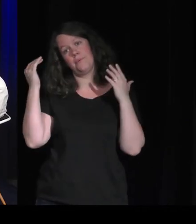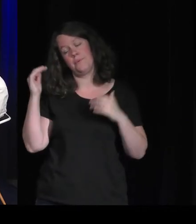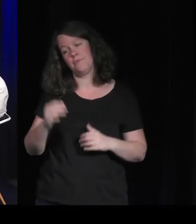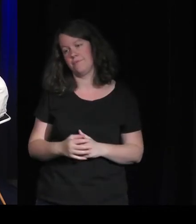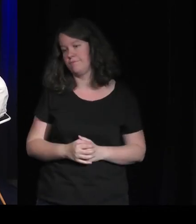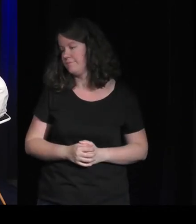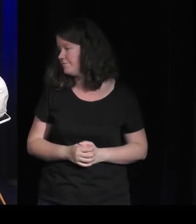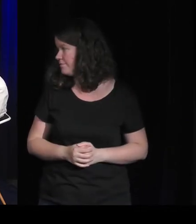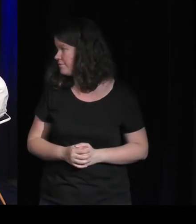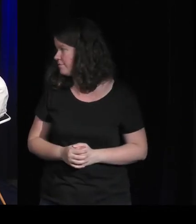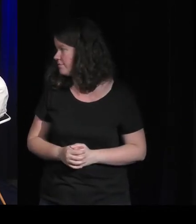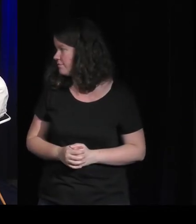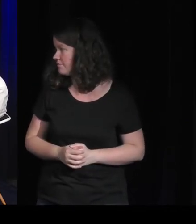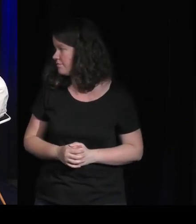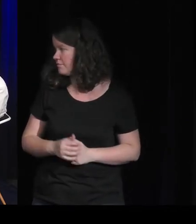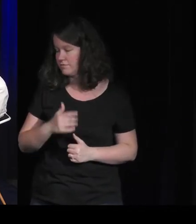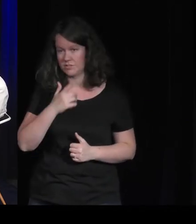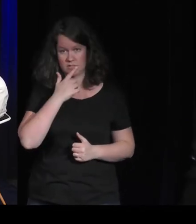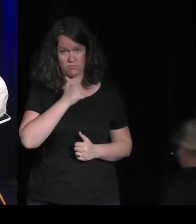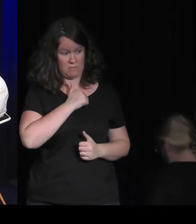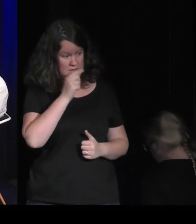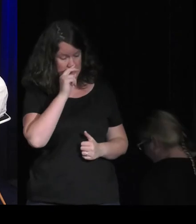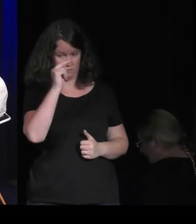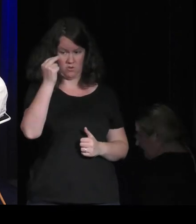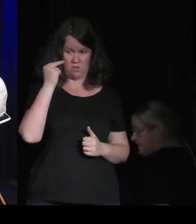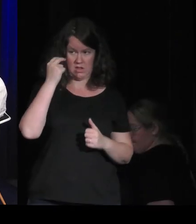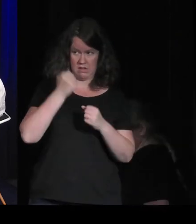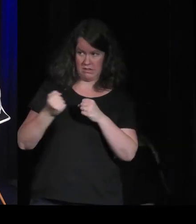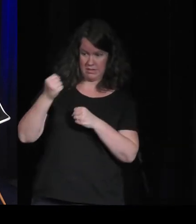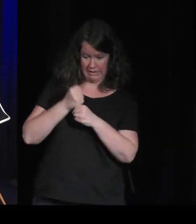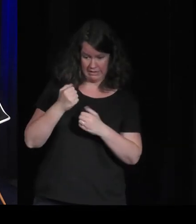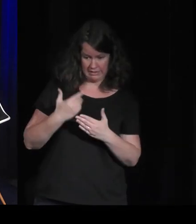Vous voulez dire que je me regarde moi-même en train de créer ? Pas du tout.